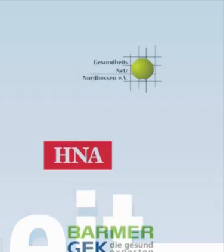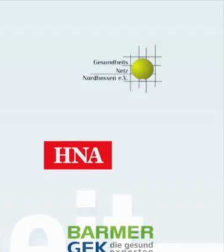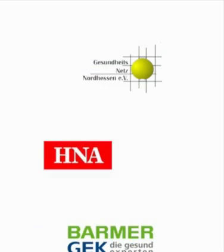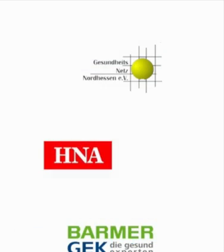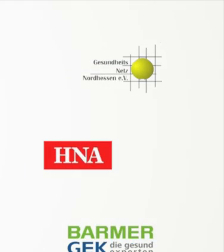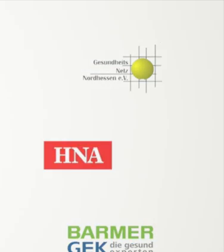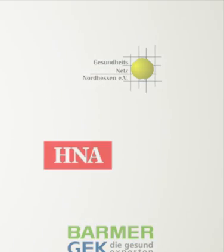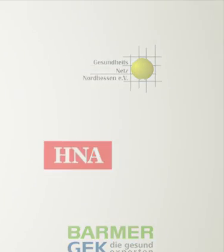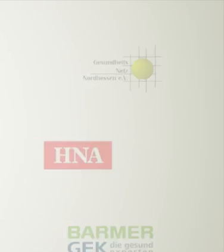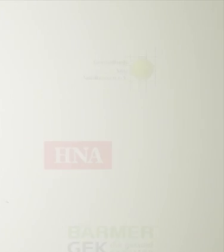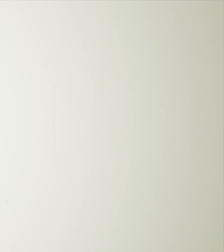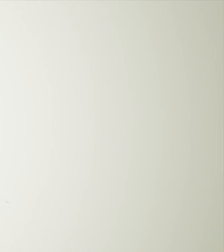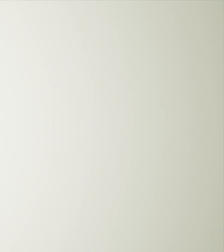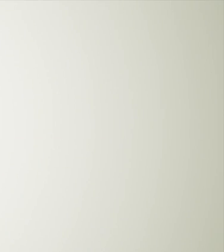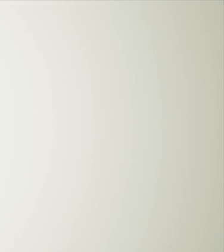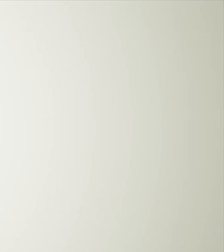Applaus